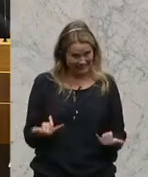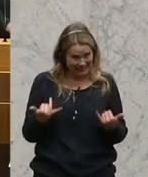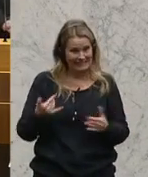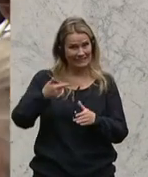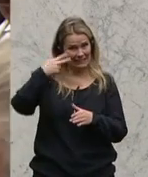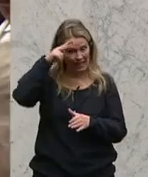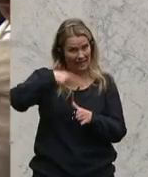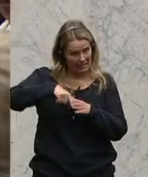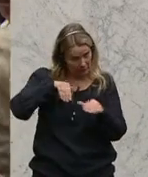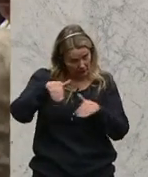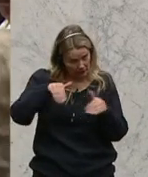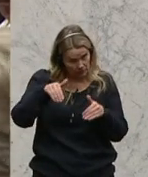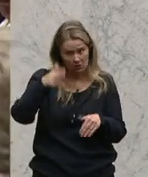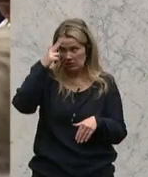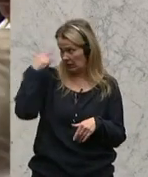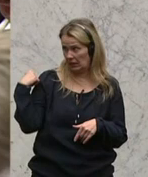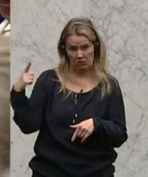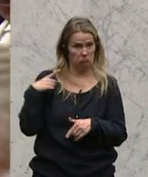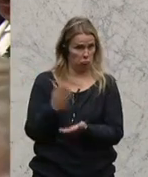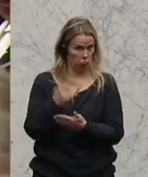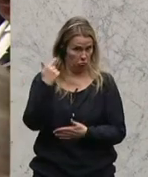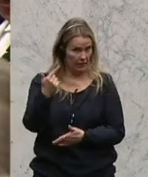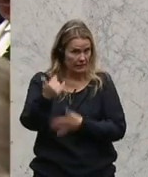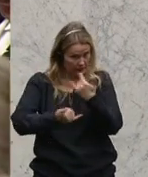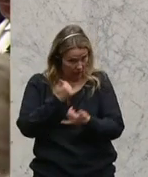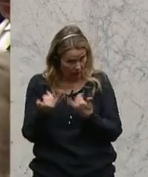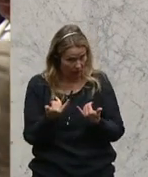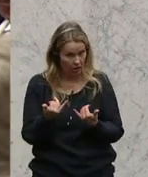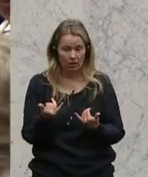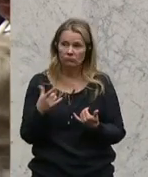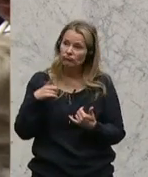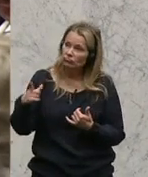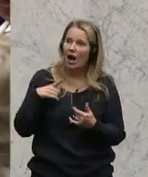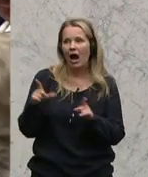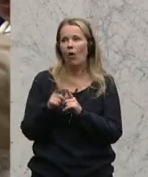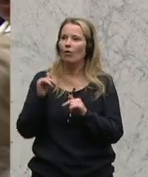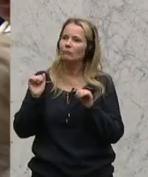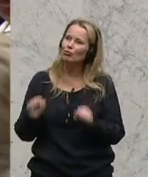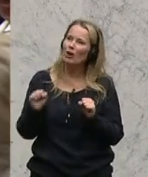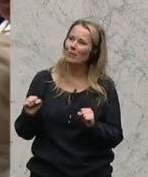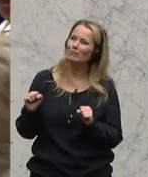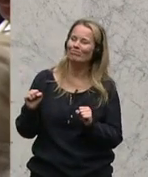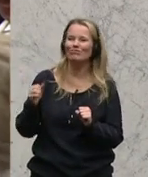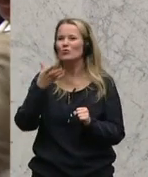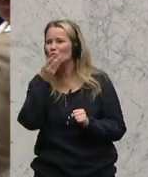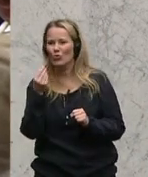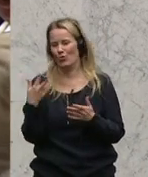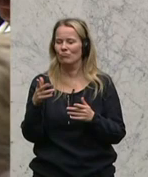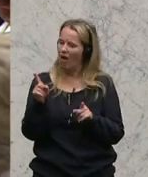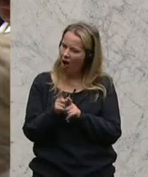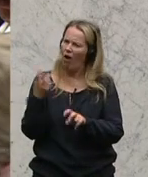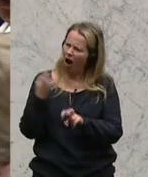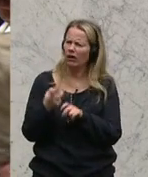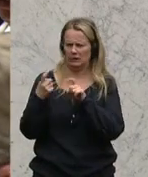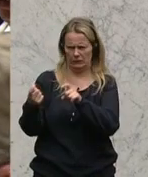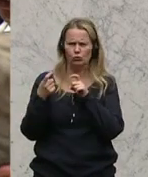Innenminister kenne ich ungefähr 20 Jahre. Wir haben auch nicht immer so eine Wanne gehabt, harte Diskussionen in der Sache,